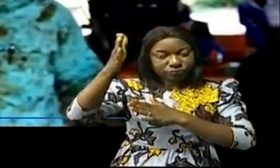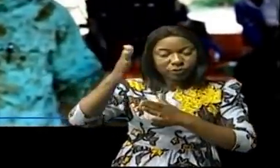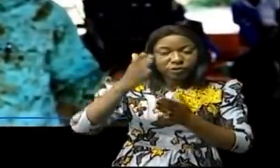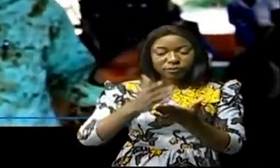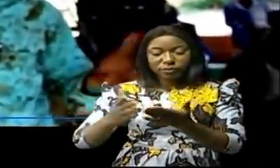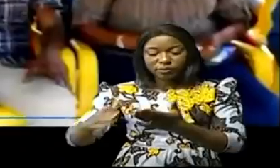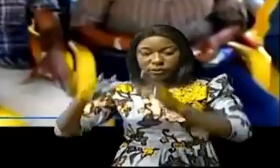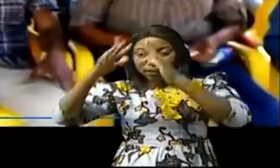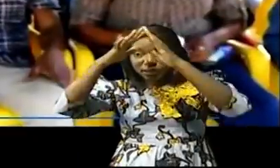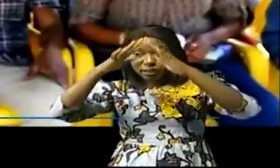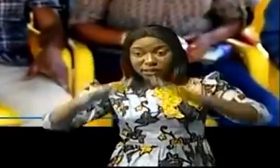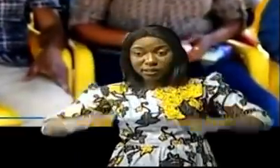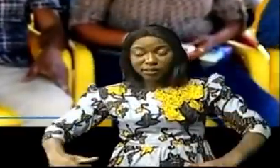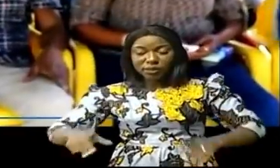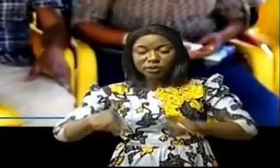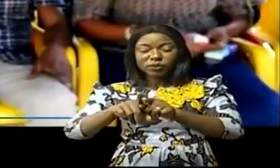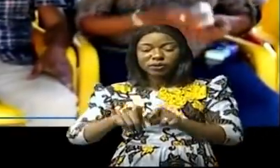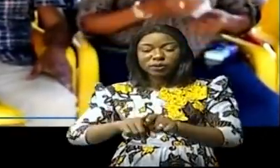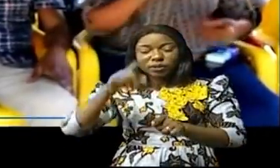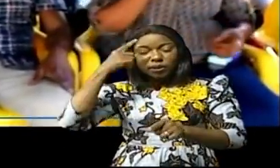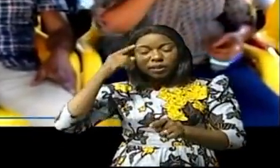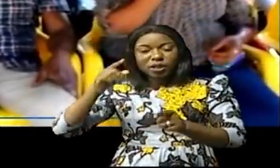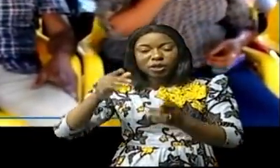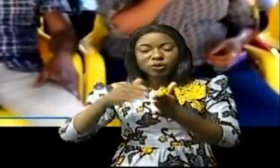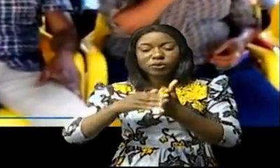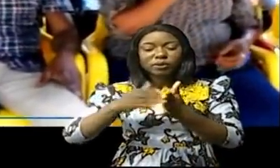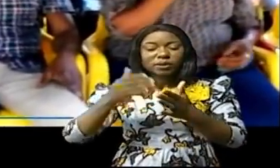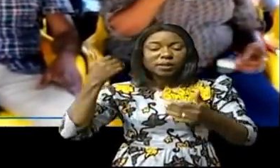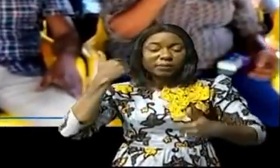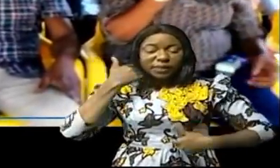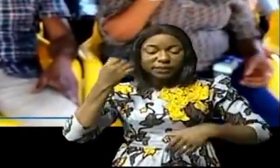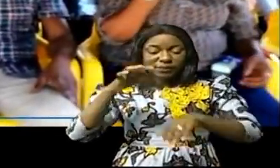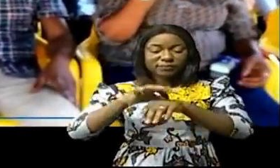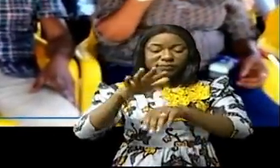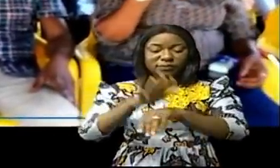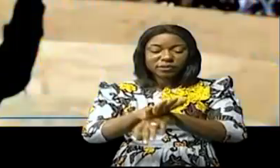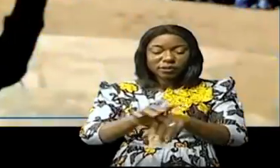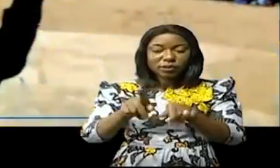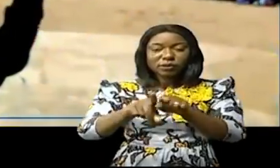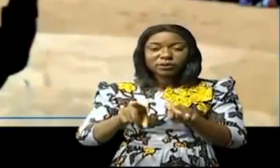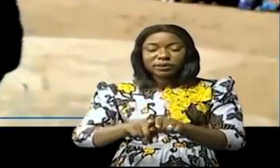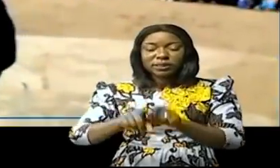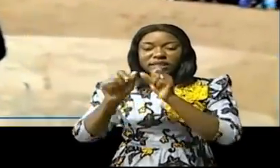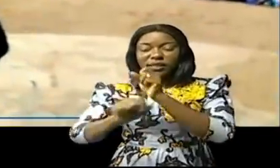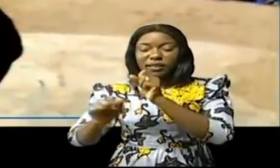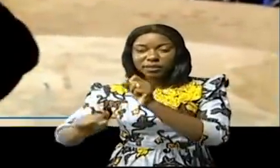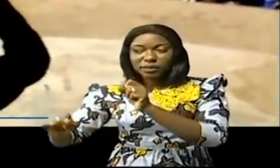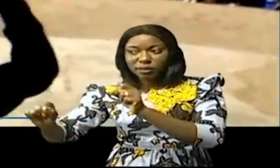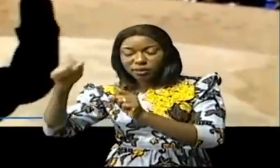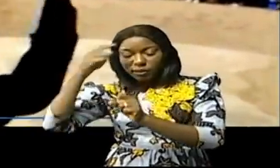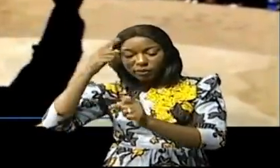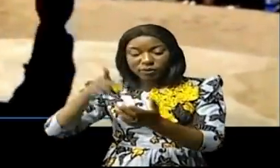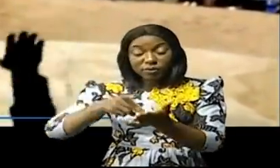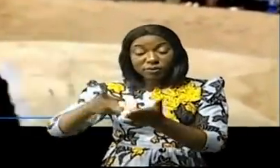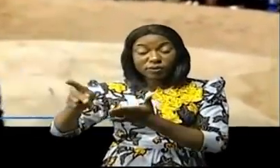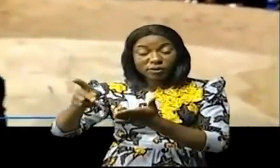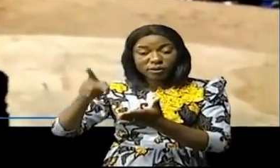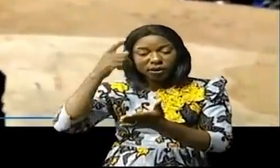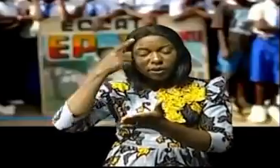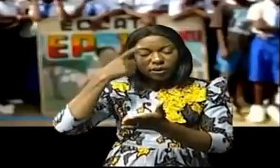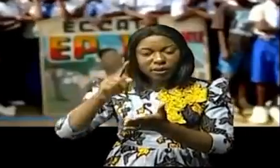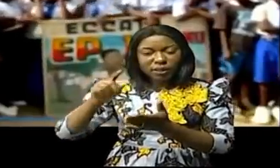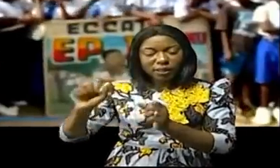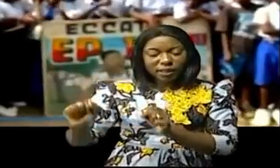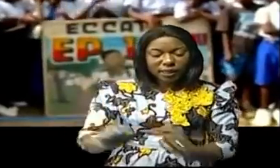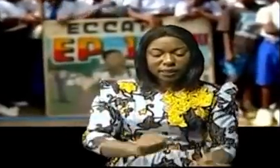des moustiquaires en zone prégnée pour se préserver contre la malaria, mais aussi la vulgarisation de l'arrêté fixant, les taux de frais de participation aux épreuves de